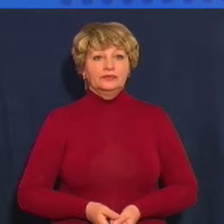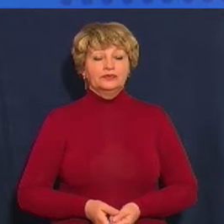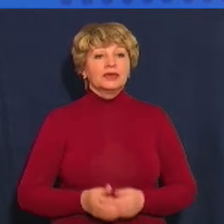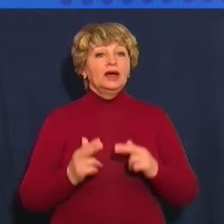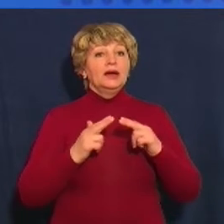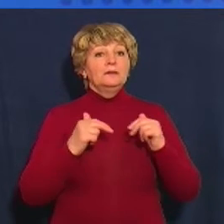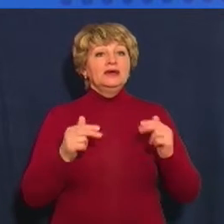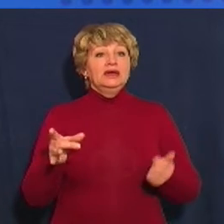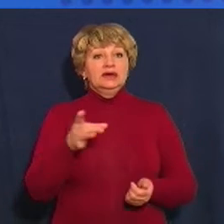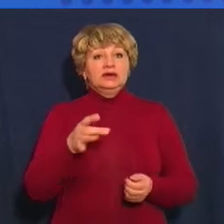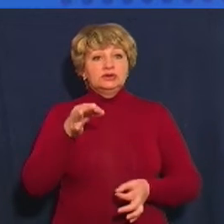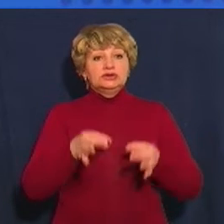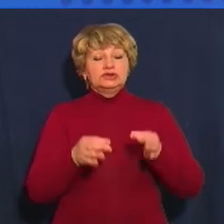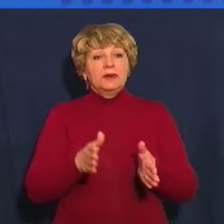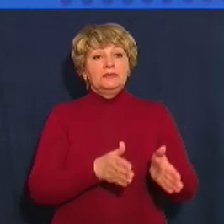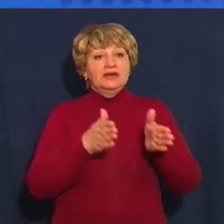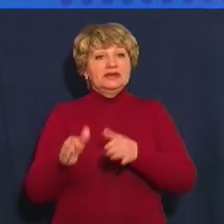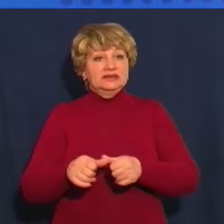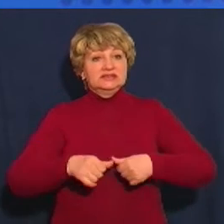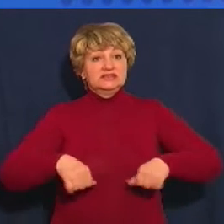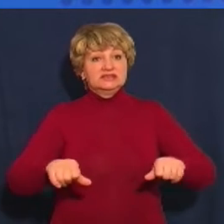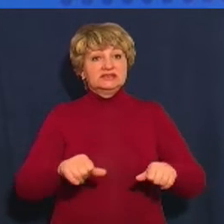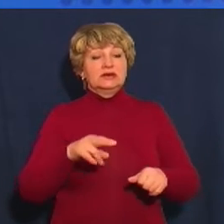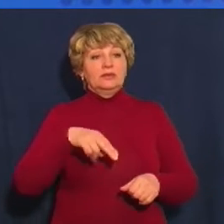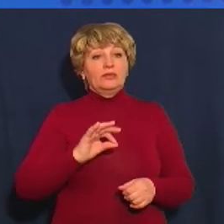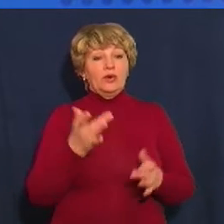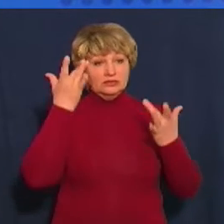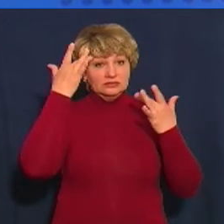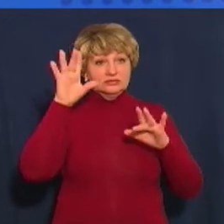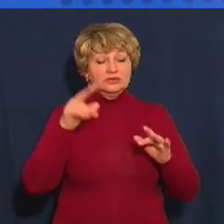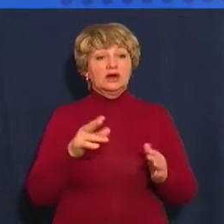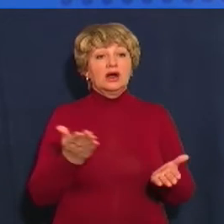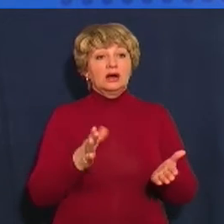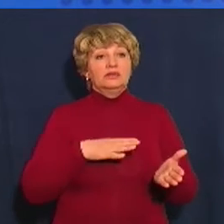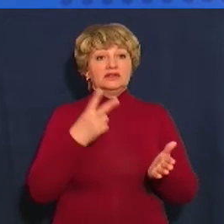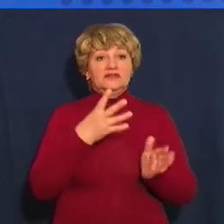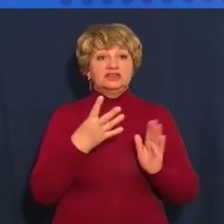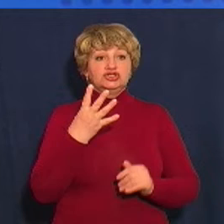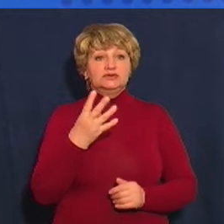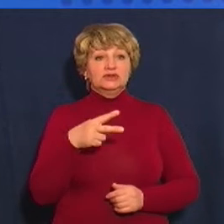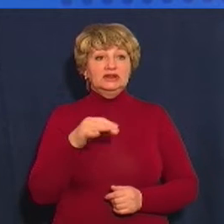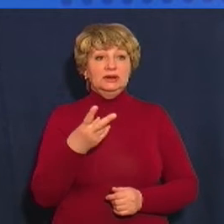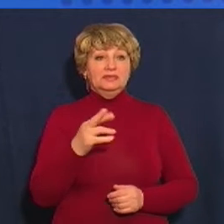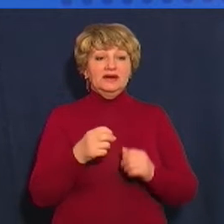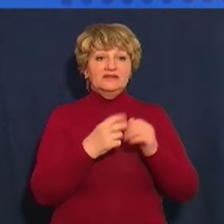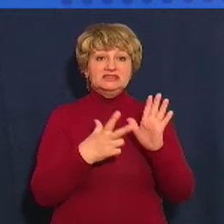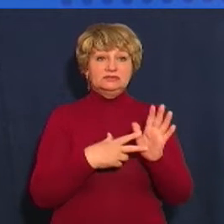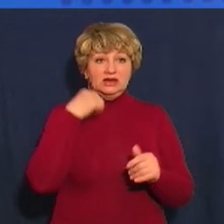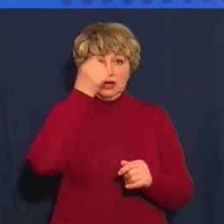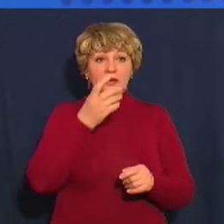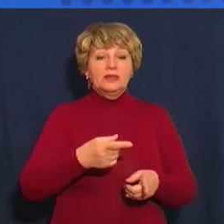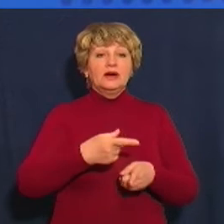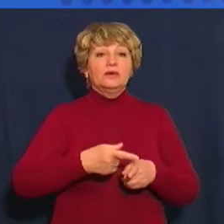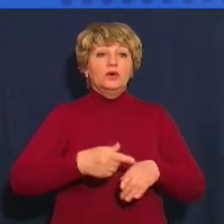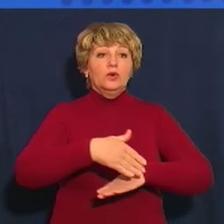Передніпровський райсуд переніс засідання у справі автопригода, яка сталася у Черкасах 24 липня 2018 року на роззі вулиць